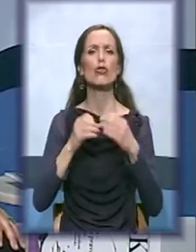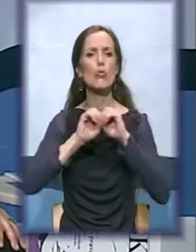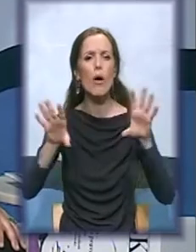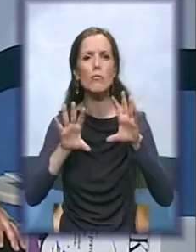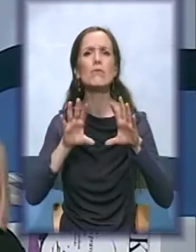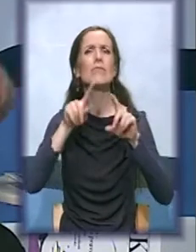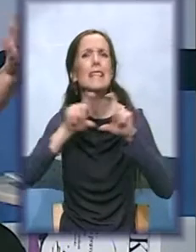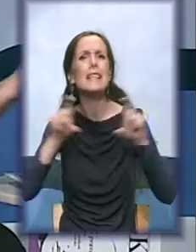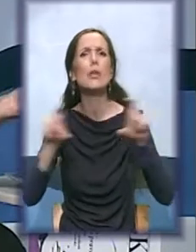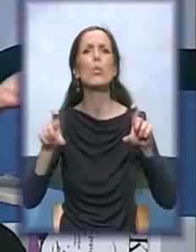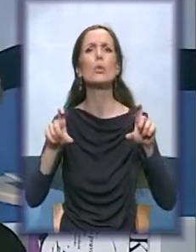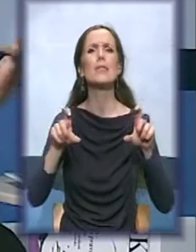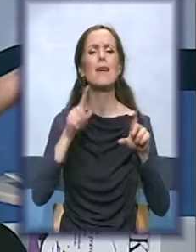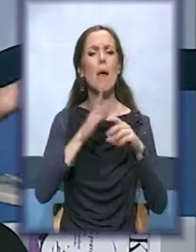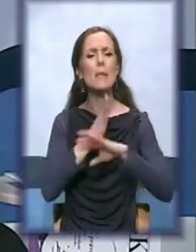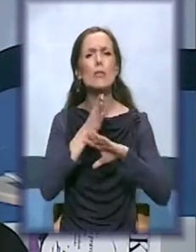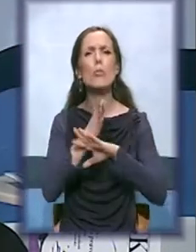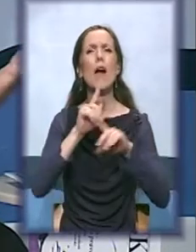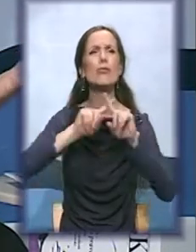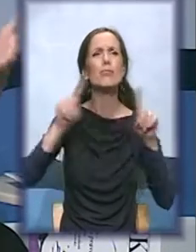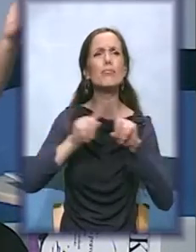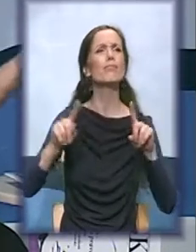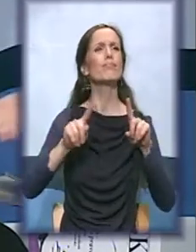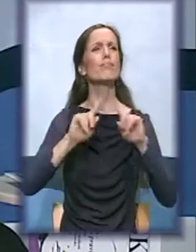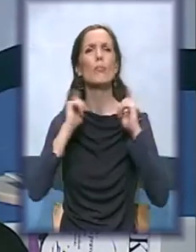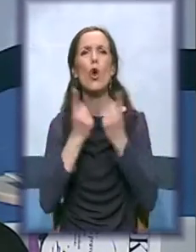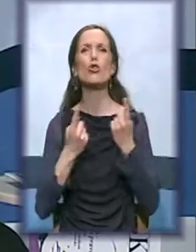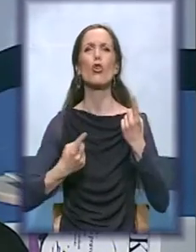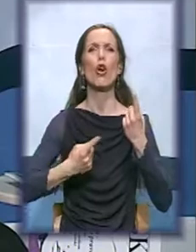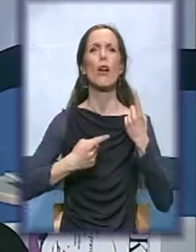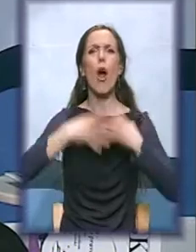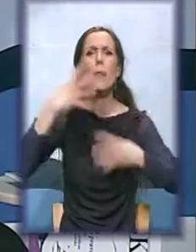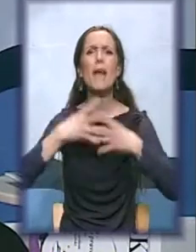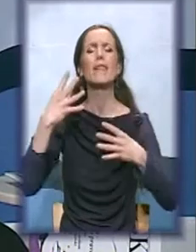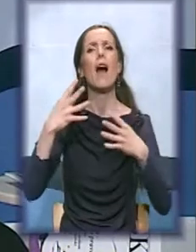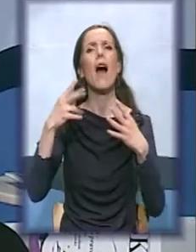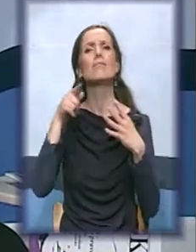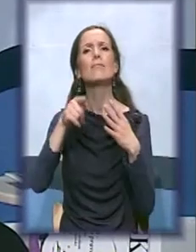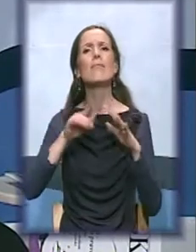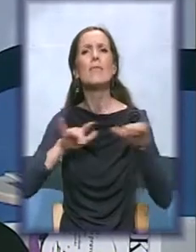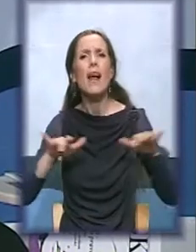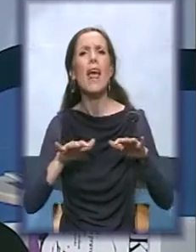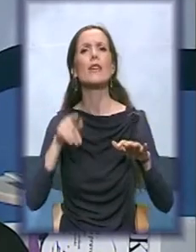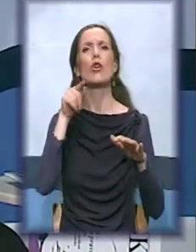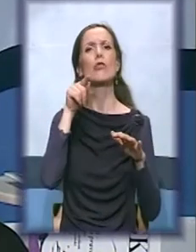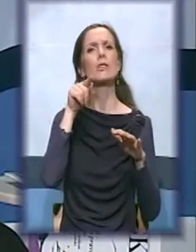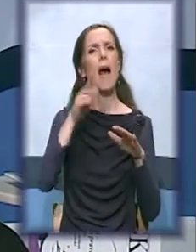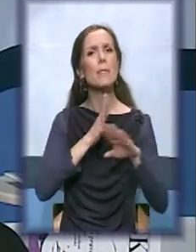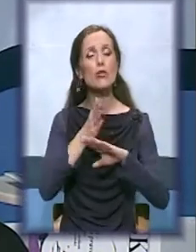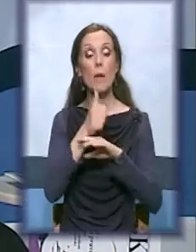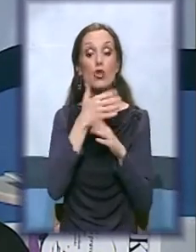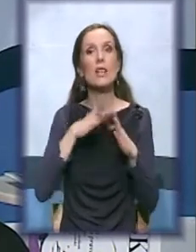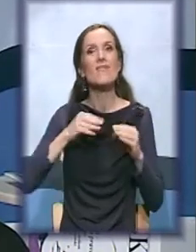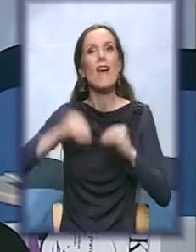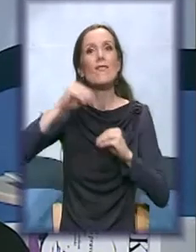različitih prostora, objekata, pristupačnost, elektronska pristupačnost i sve veća mogućnost nas kao osoba sa